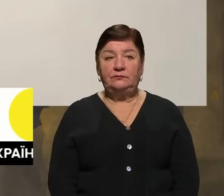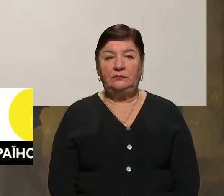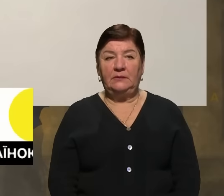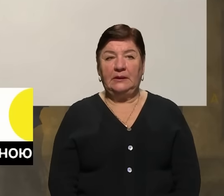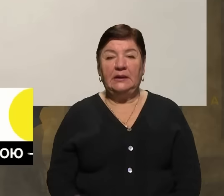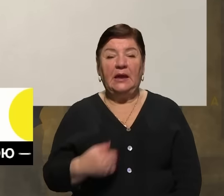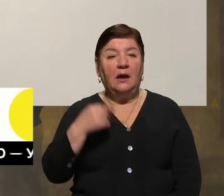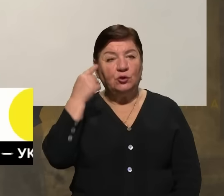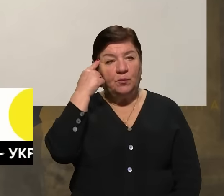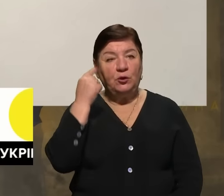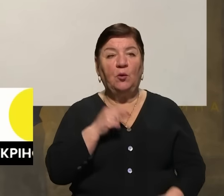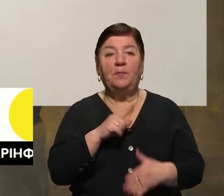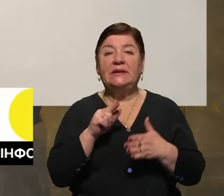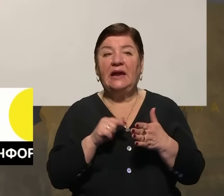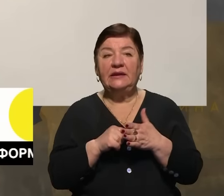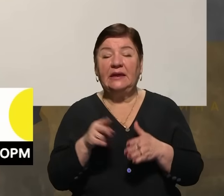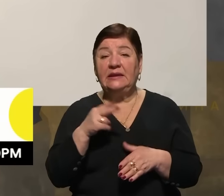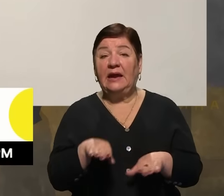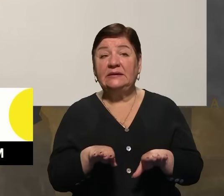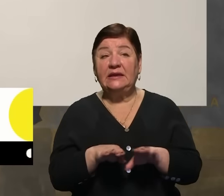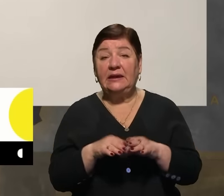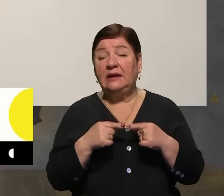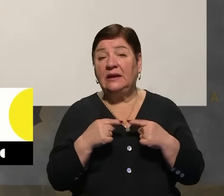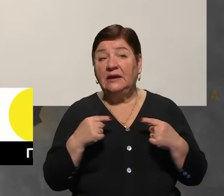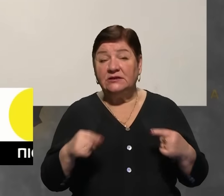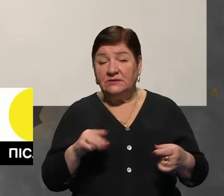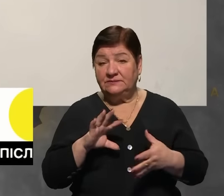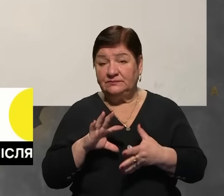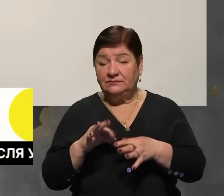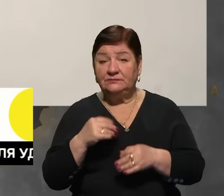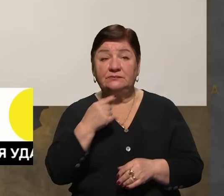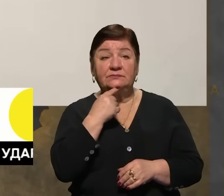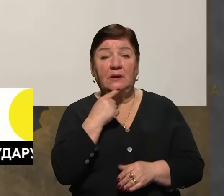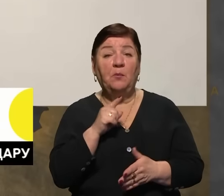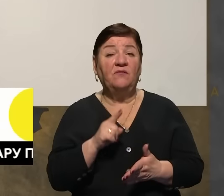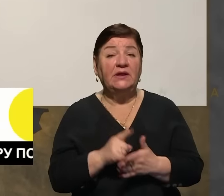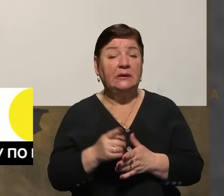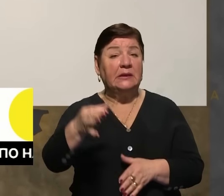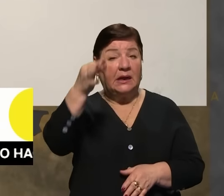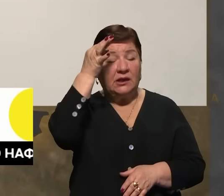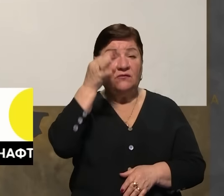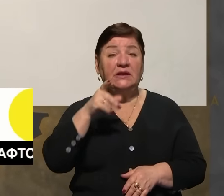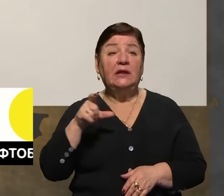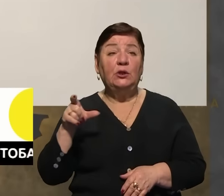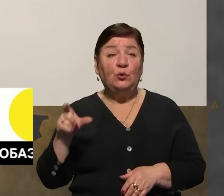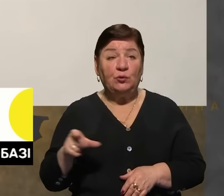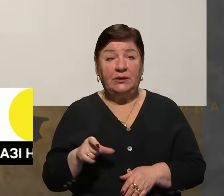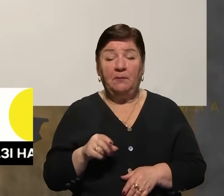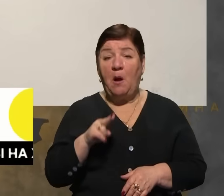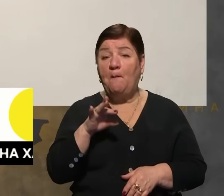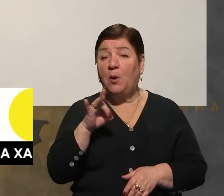Ну, я думаю, питання для такі речі, такі нескладні випробування повинні нагадувати людям про